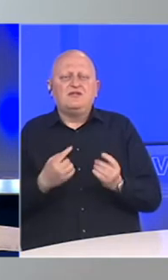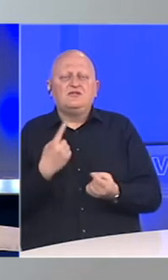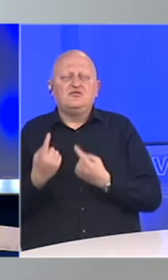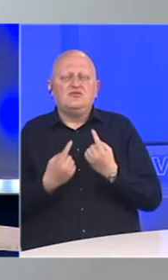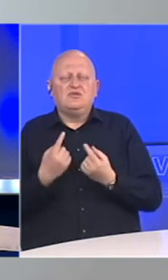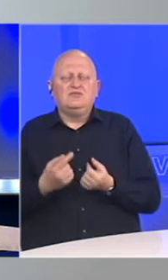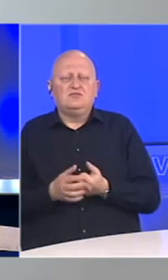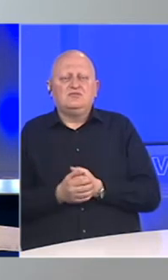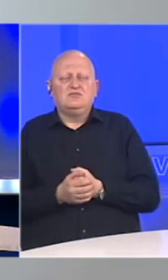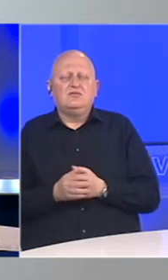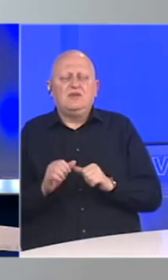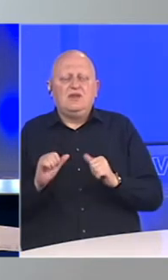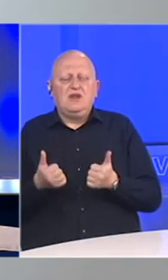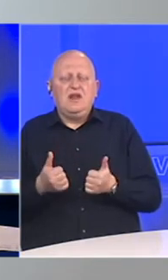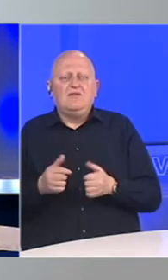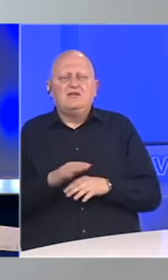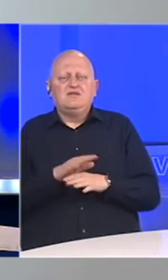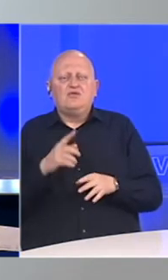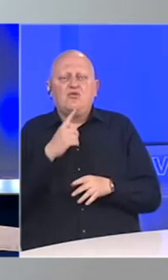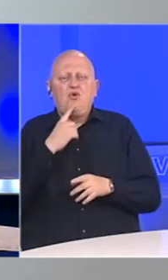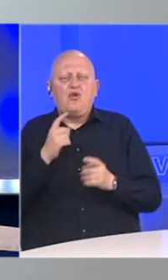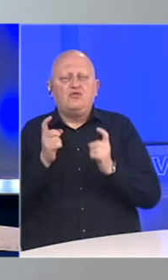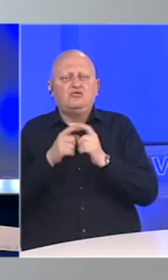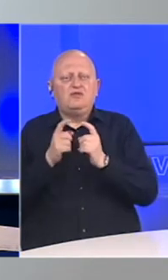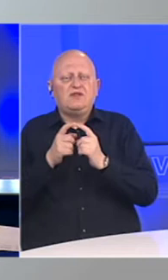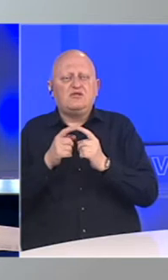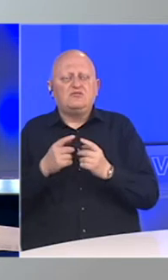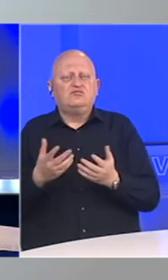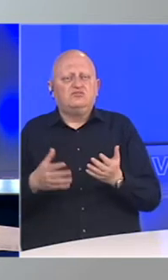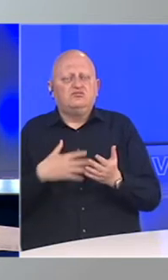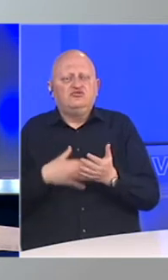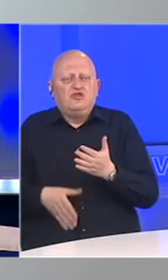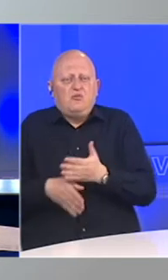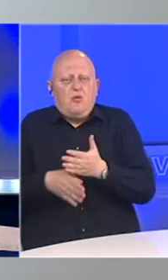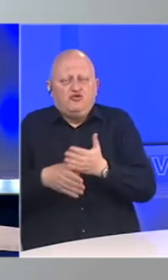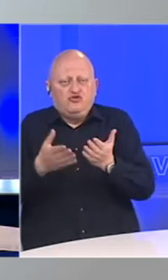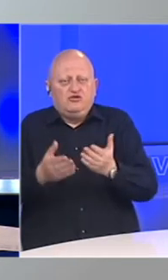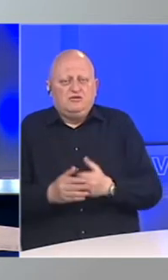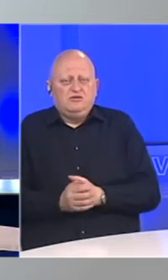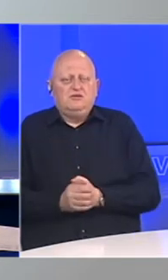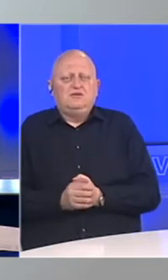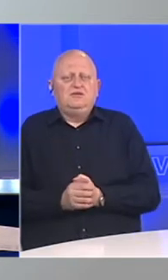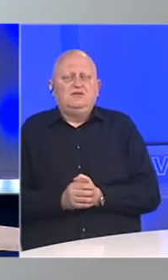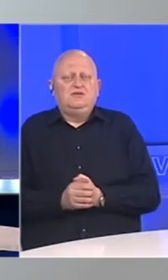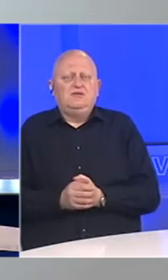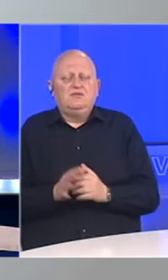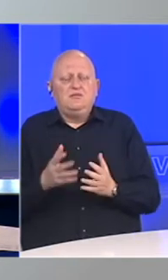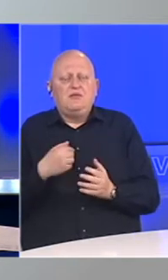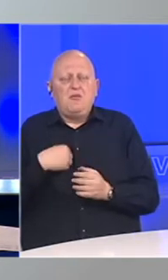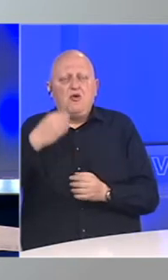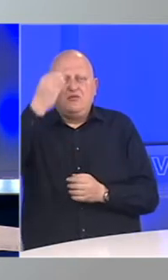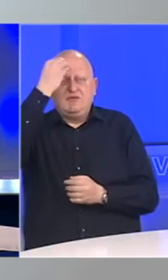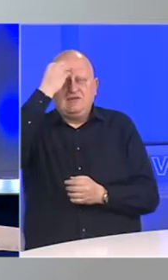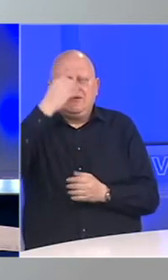okolnosti, i da li vas je uopće neko kontaktirao s namirom da pomogne? Prema mojim